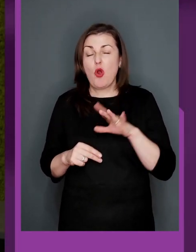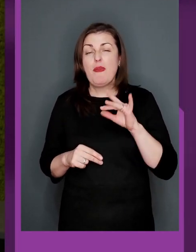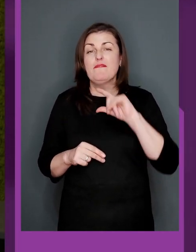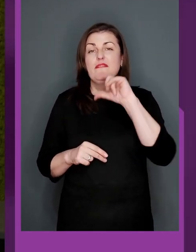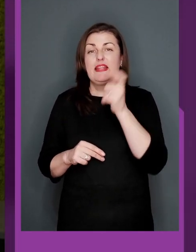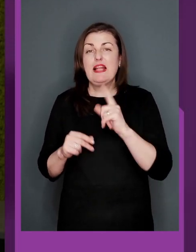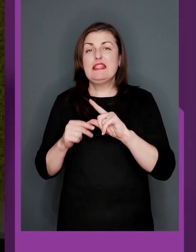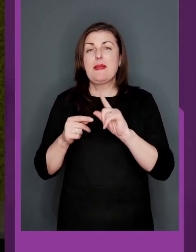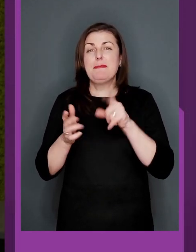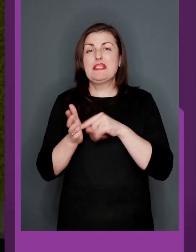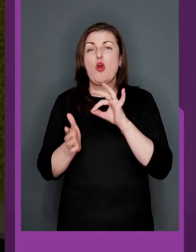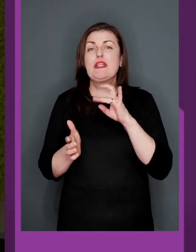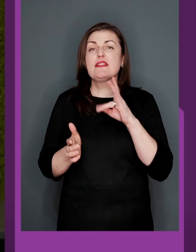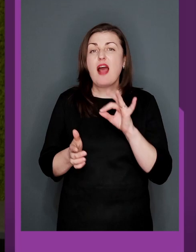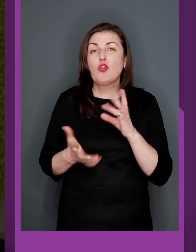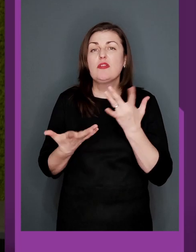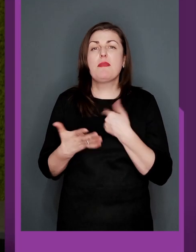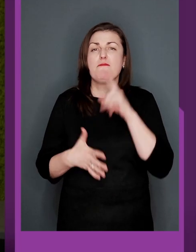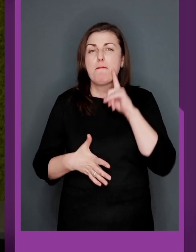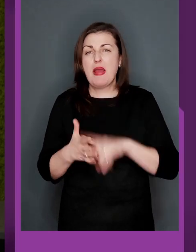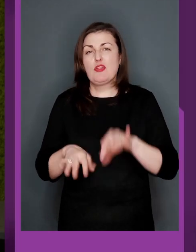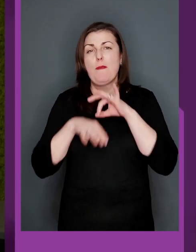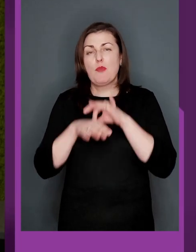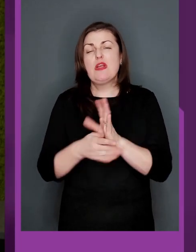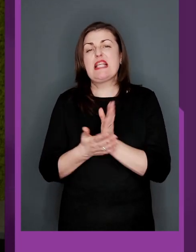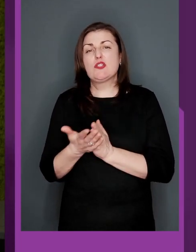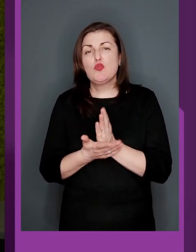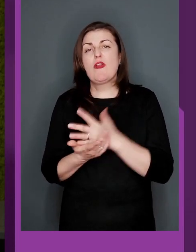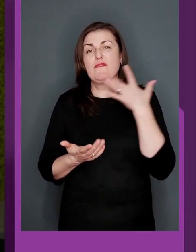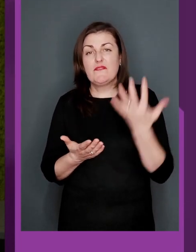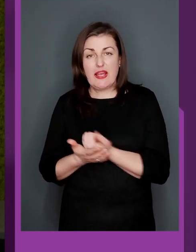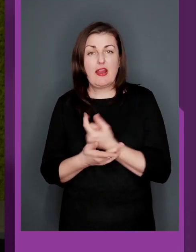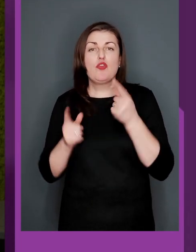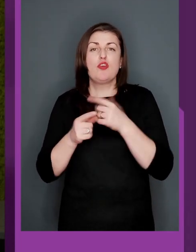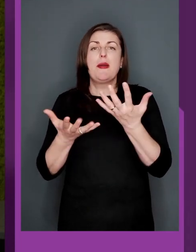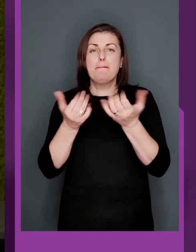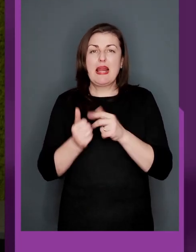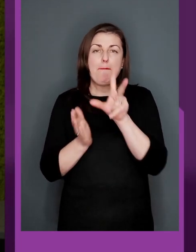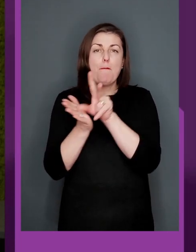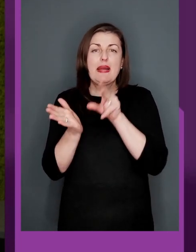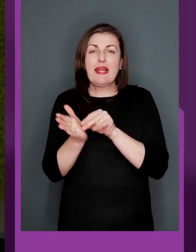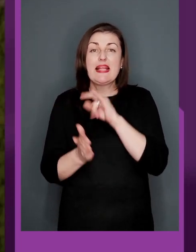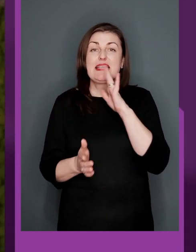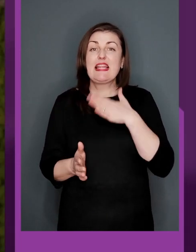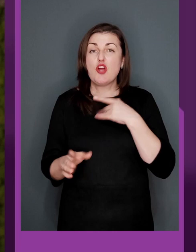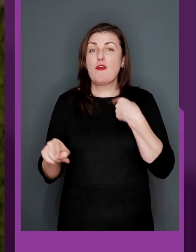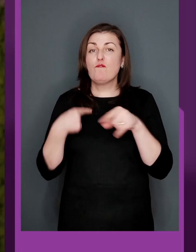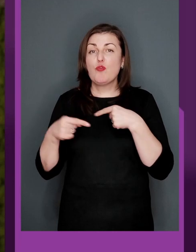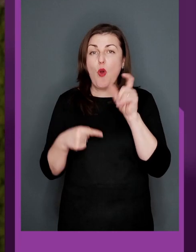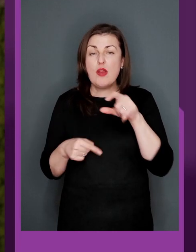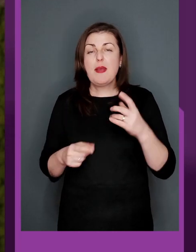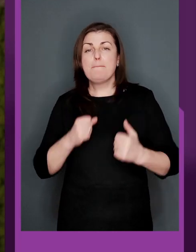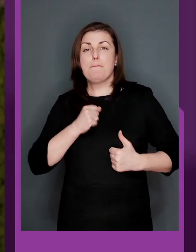Європи в італійському місті Орістану, який ми надзвичайно впевнено провели і заслужено виграли. Тож беремо приклад з наших